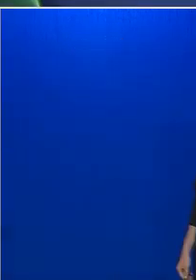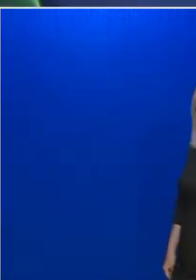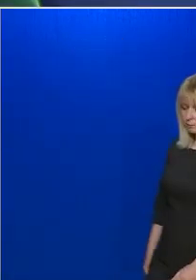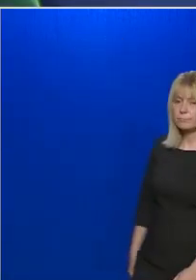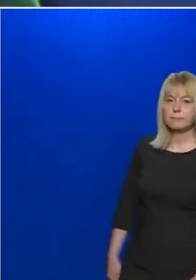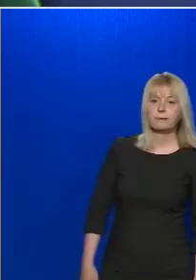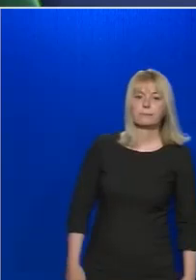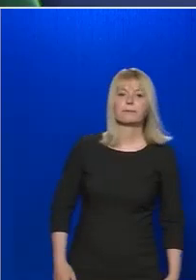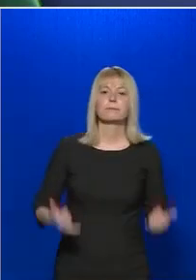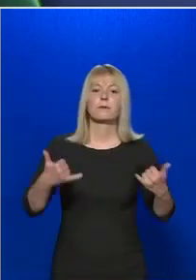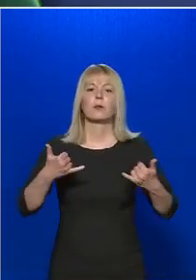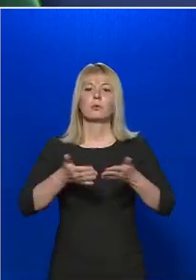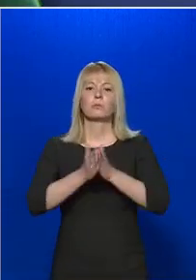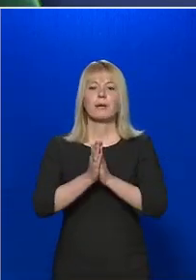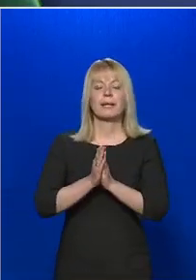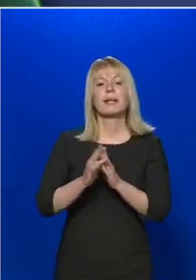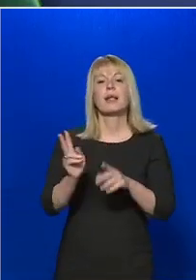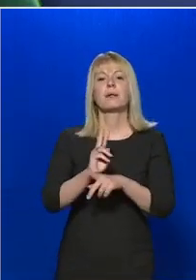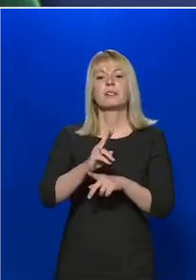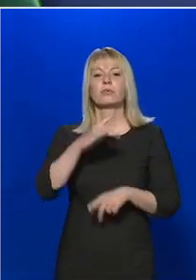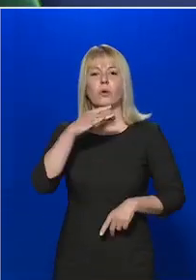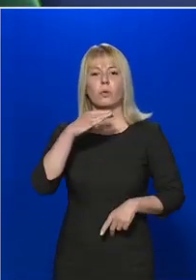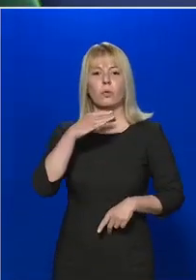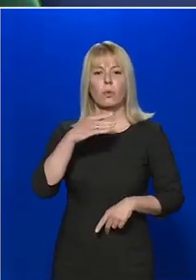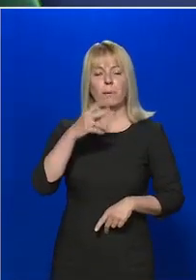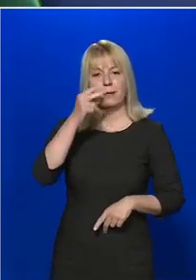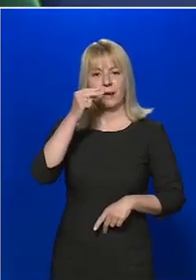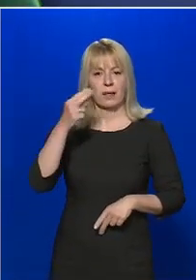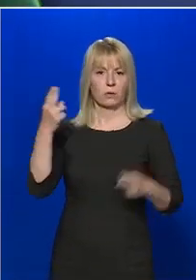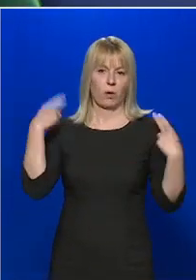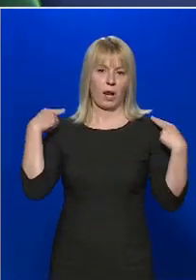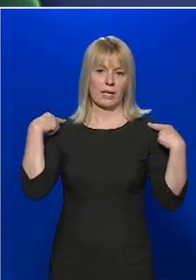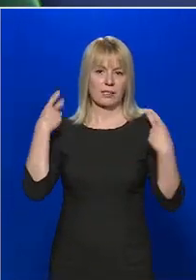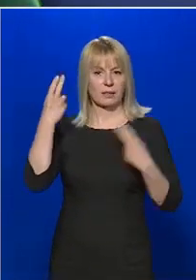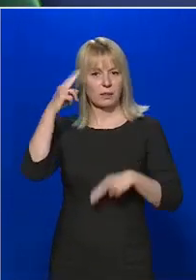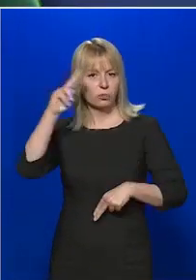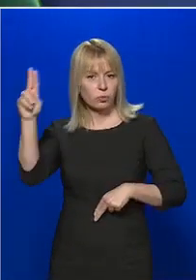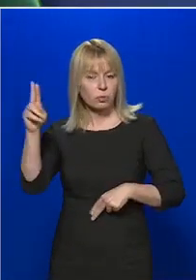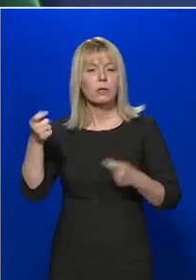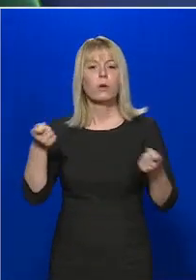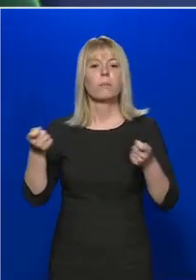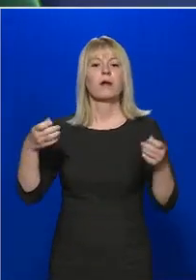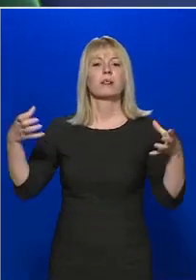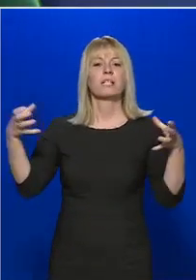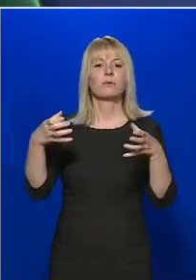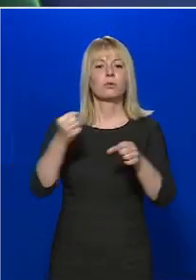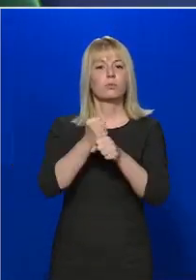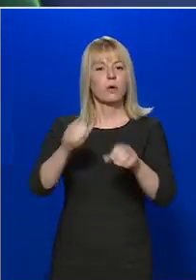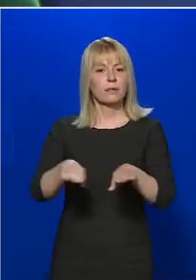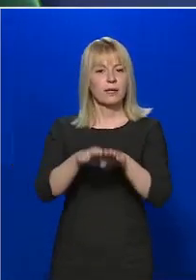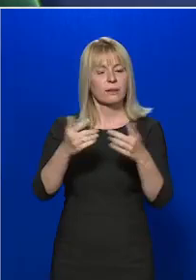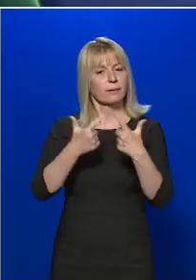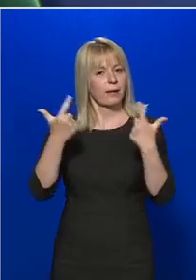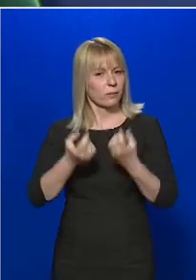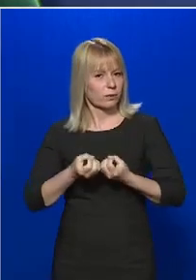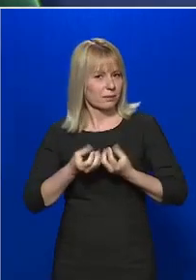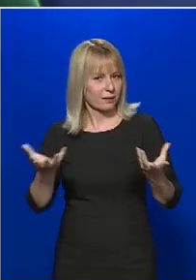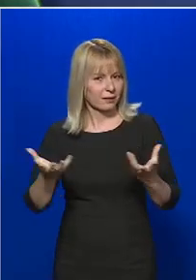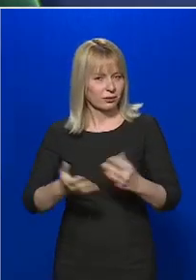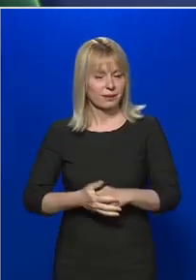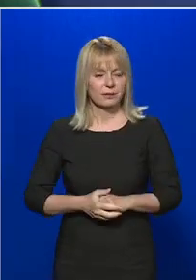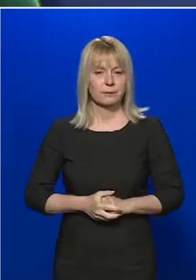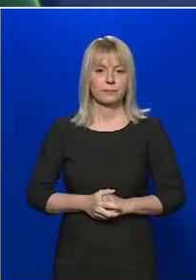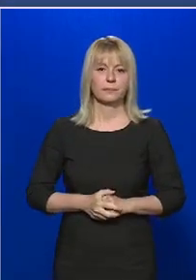Most megkérem Kisróbert rendőr Alezredes urat, az Operatív Törzs ügyeleti központjának munkatársát, tartsa meg tájékoztatóját.